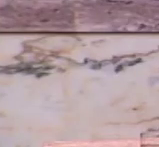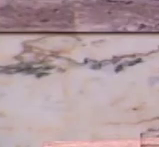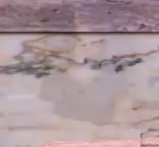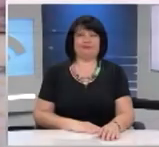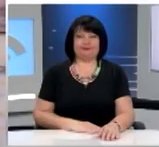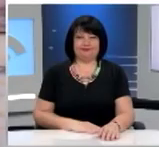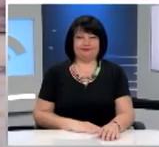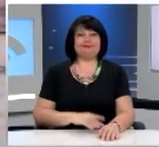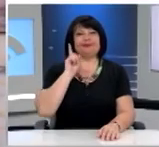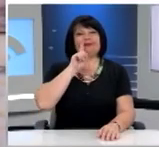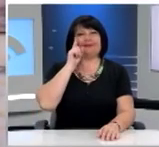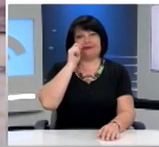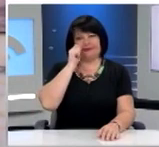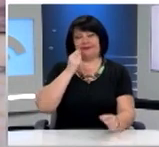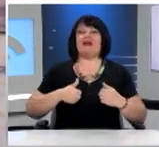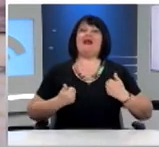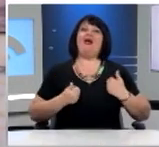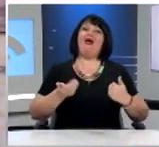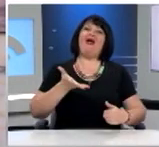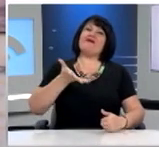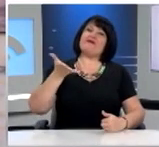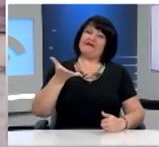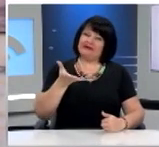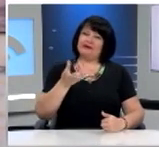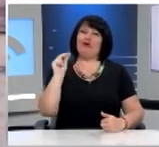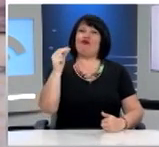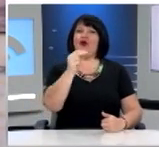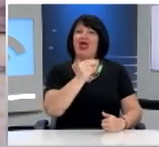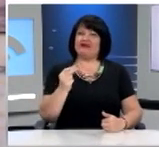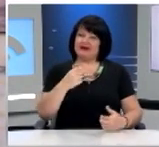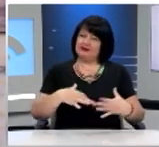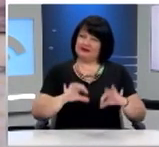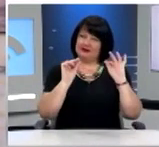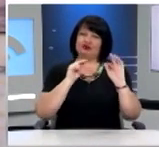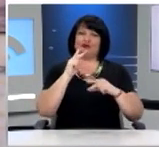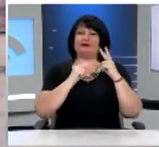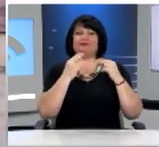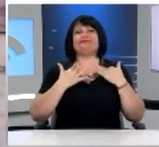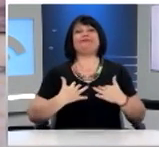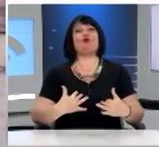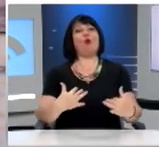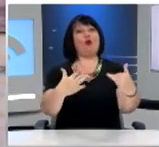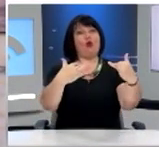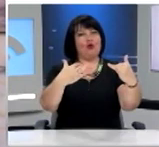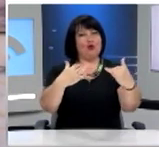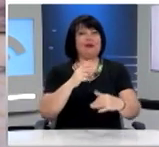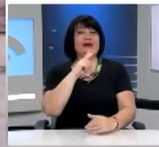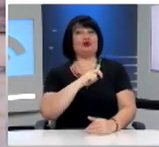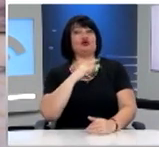Νέες και νέοι έφηβοι βουλευτές, αρχίζει η συνεδρίαση της Ολομέλειας της